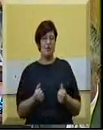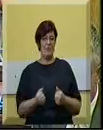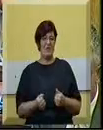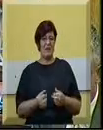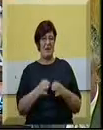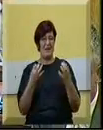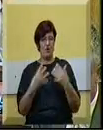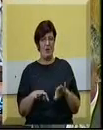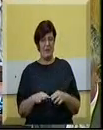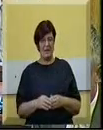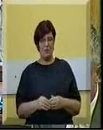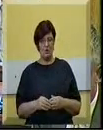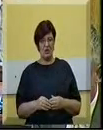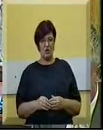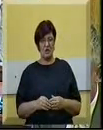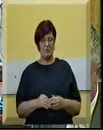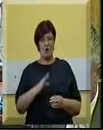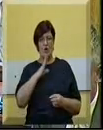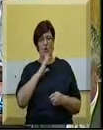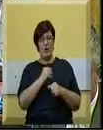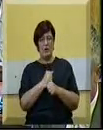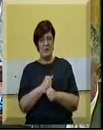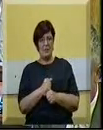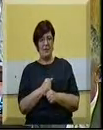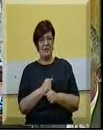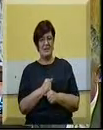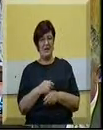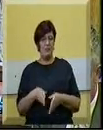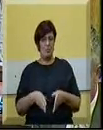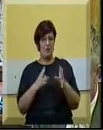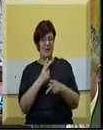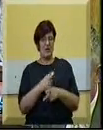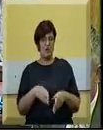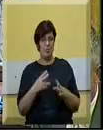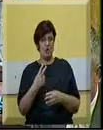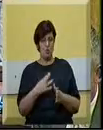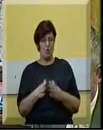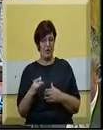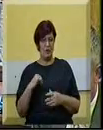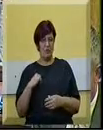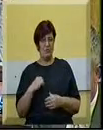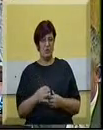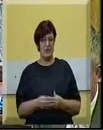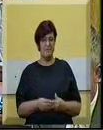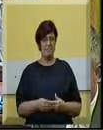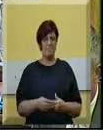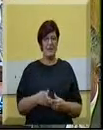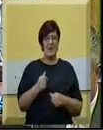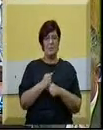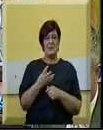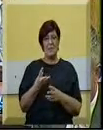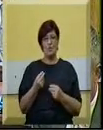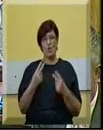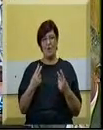javnog preduzećava koja će se baviti magistarne pute na državi, pute na drugog reda u Vojvodini. Da ćemo se baviti